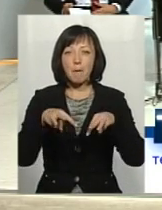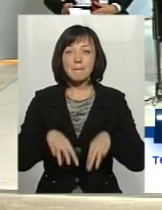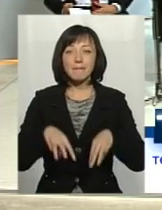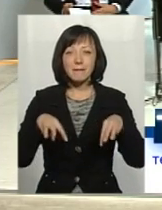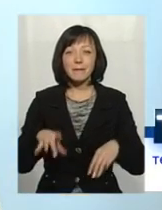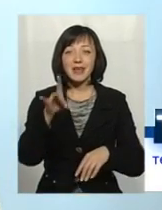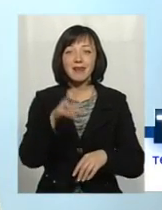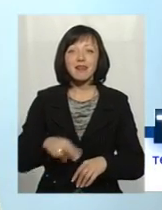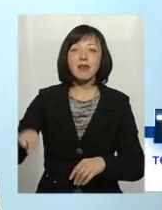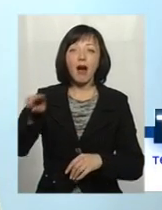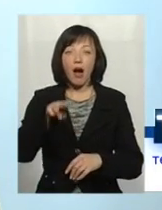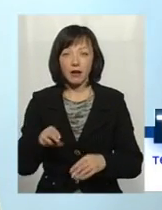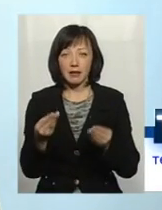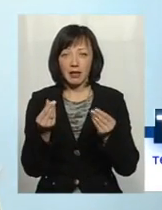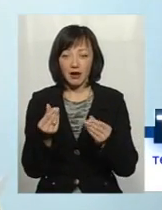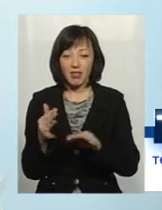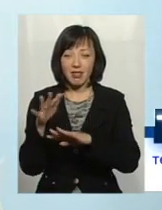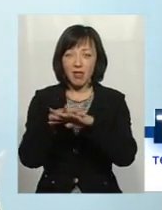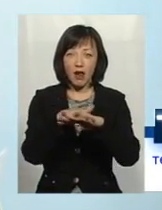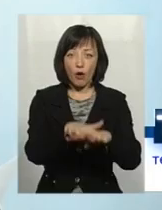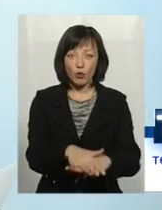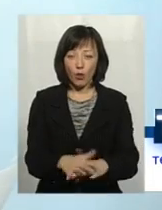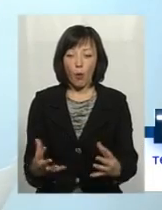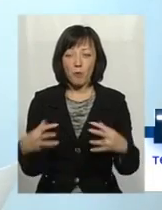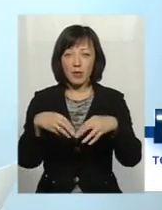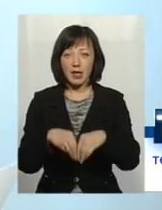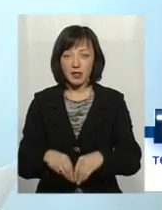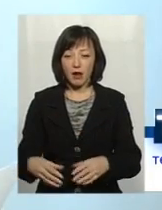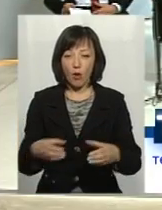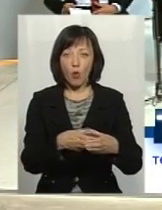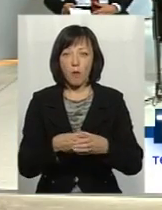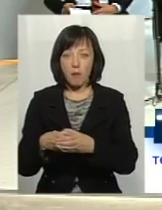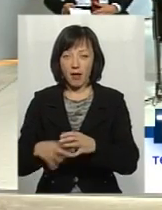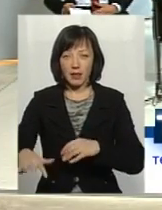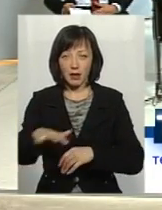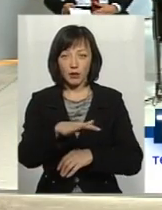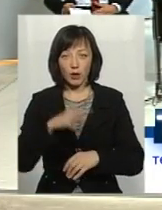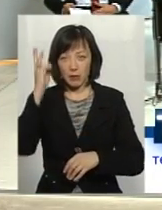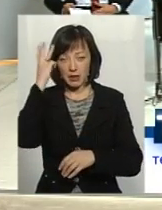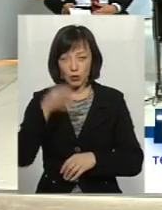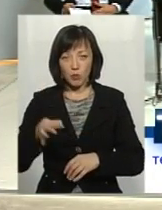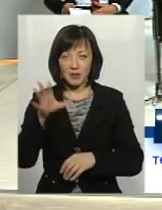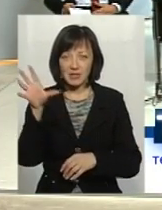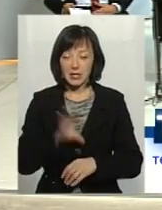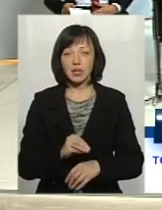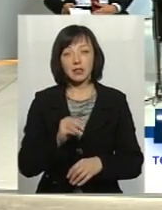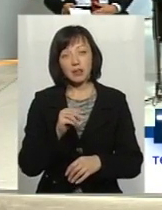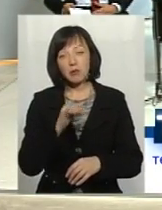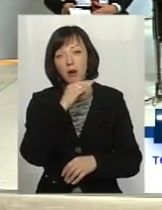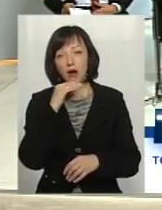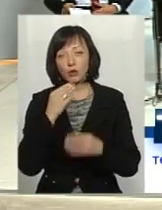лежить на рахунках об'єднаних територіальних громад всієї Хмельницької області і чимало